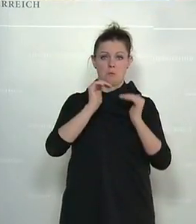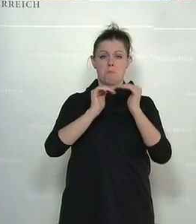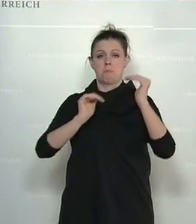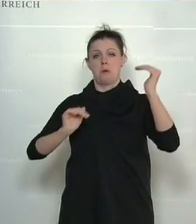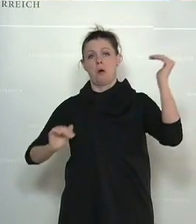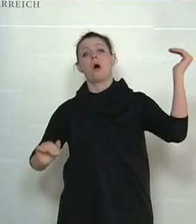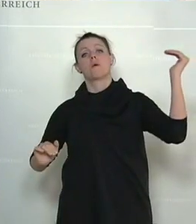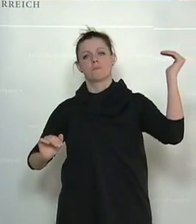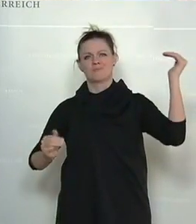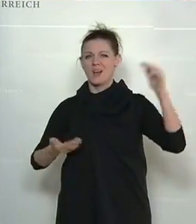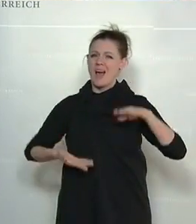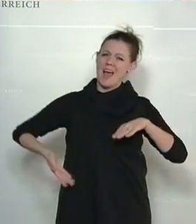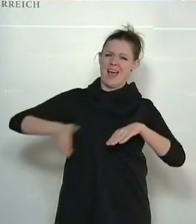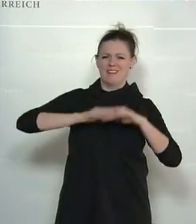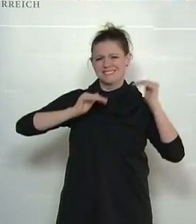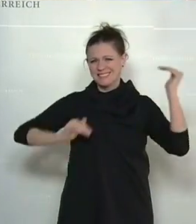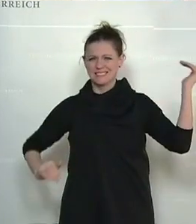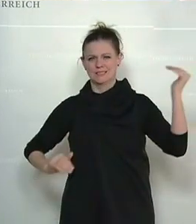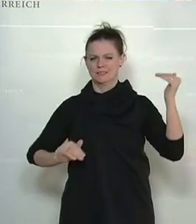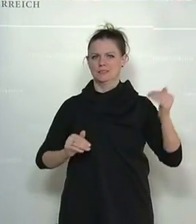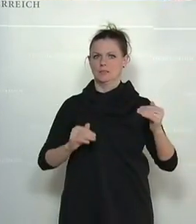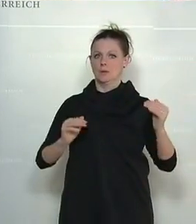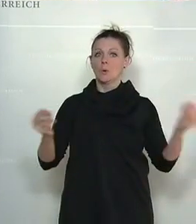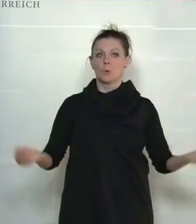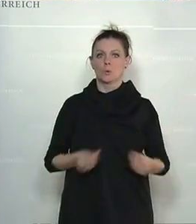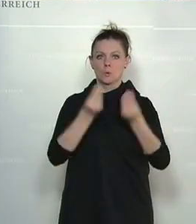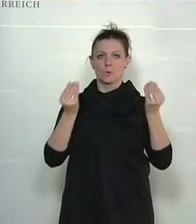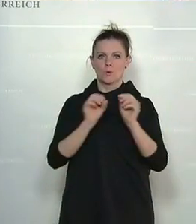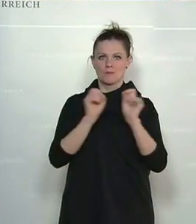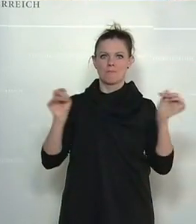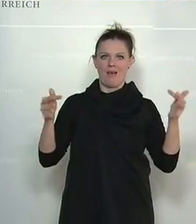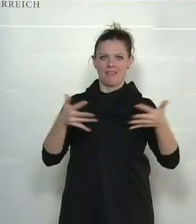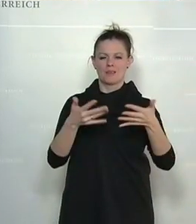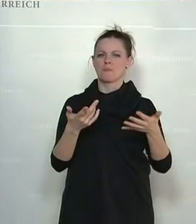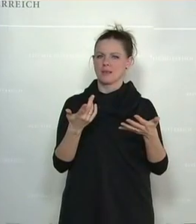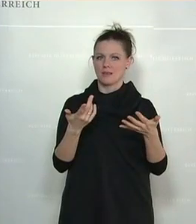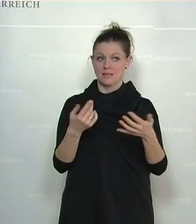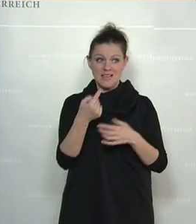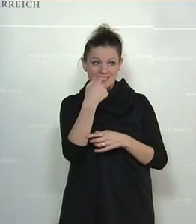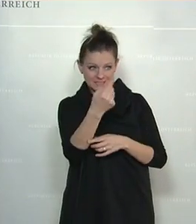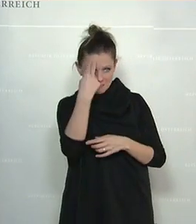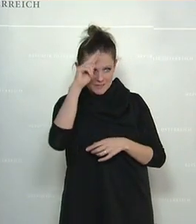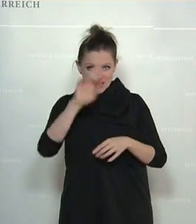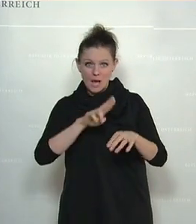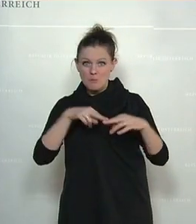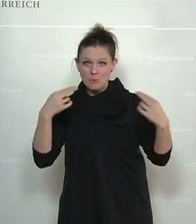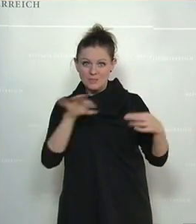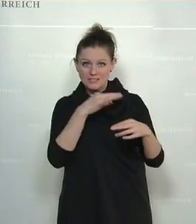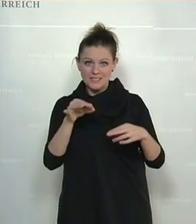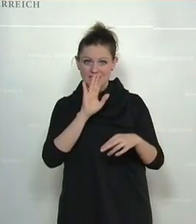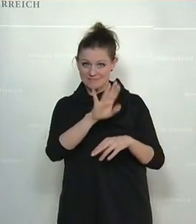auseinandergegangen ist. Ausgelöst durch eine Pandemie, wo Sie, Herr Bundeskanzler, mit Ihrer